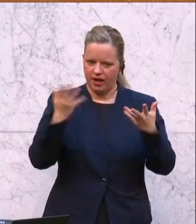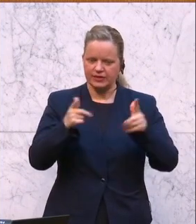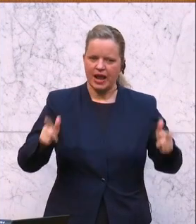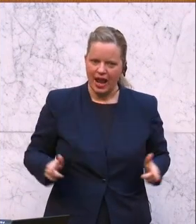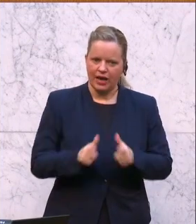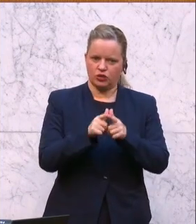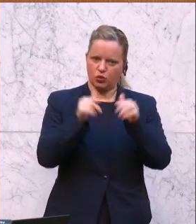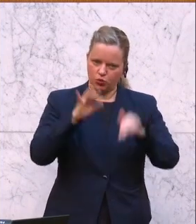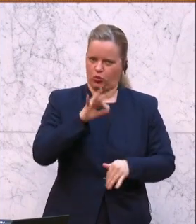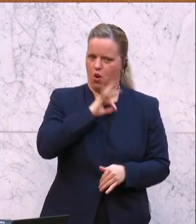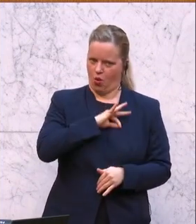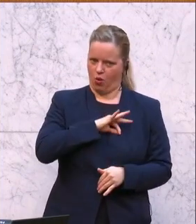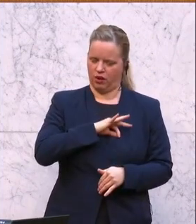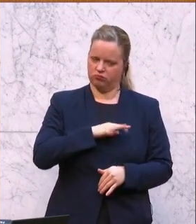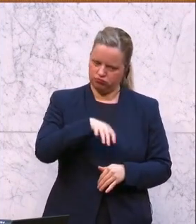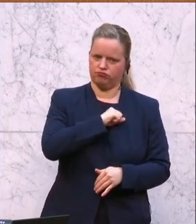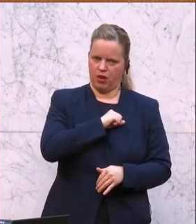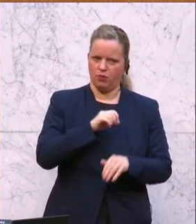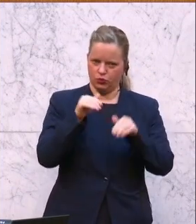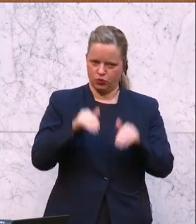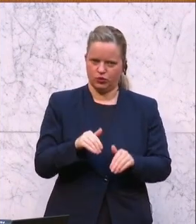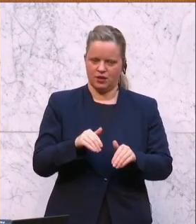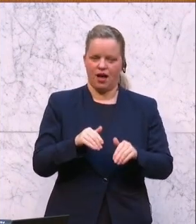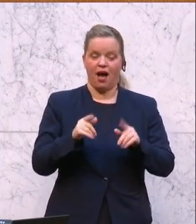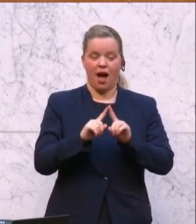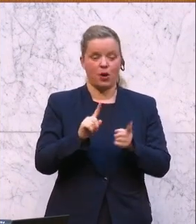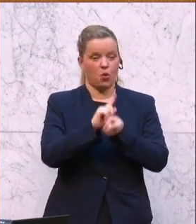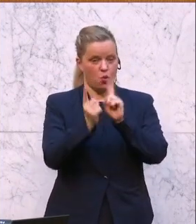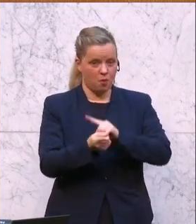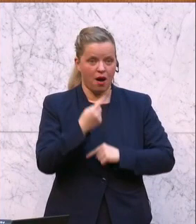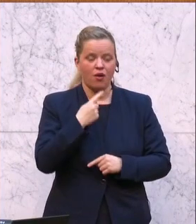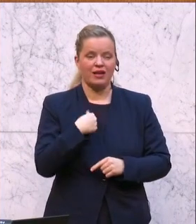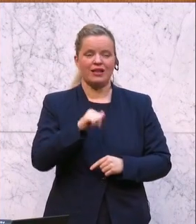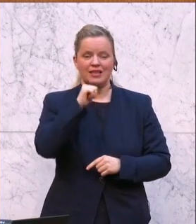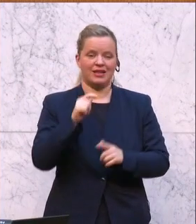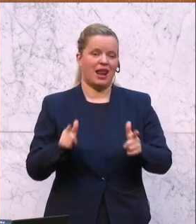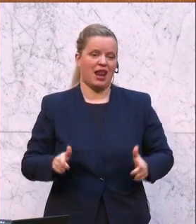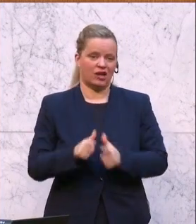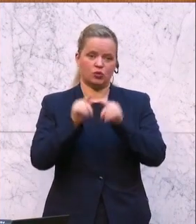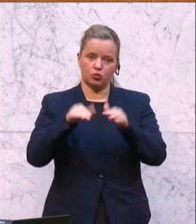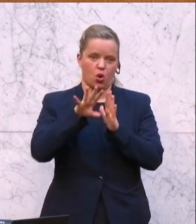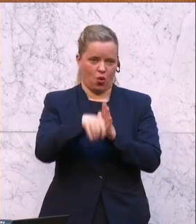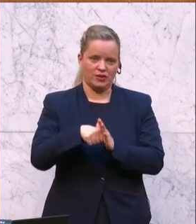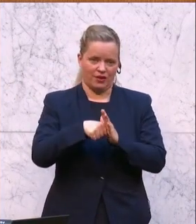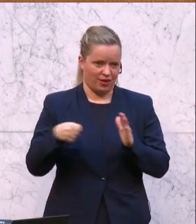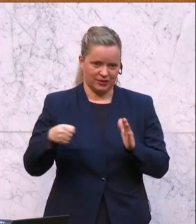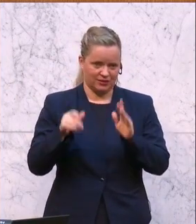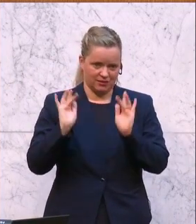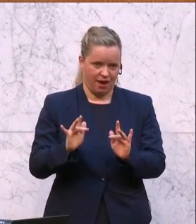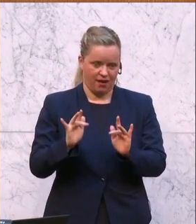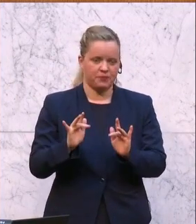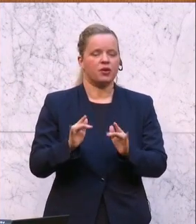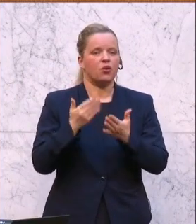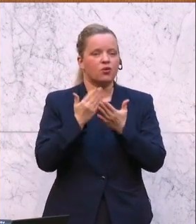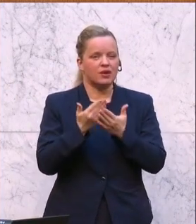lohnen. Da gibt es aber auch einen Gegenschluss, der heißt, Leistung muss Konsequenzen haben. Und vielleicht kann man diese Frage einmal so